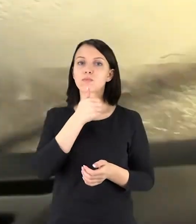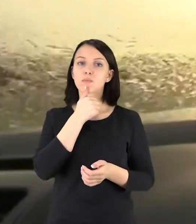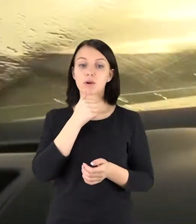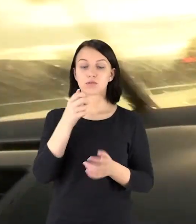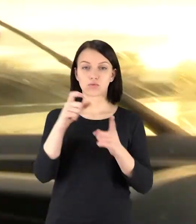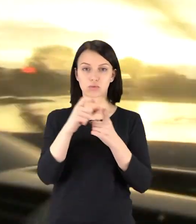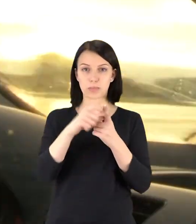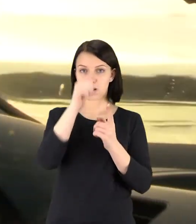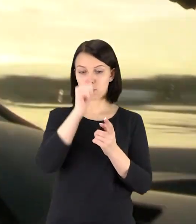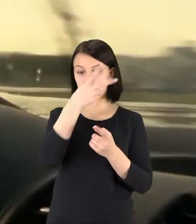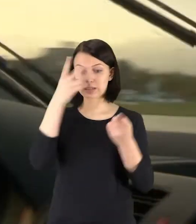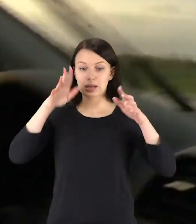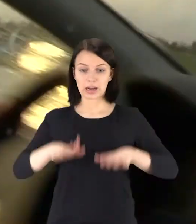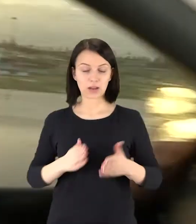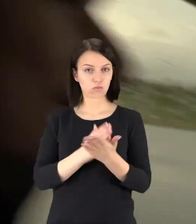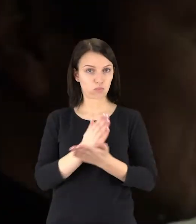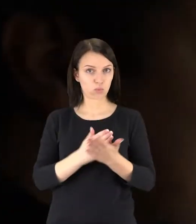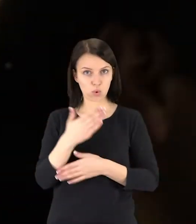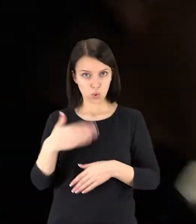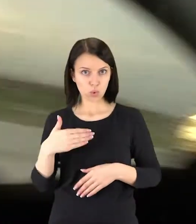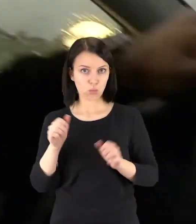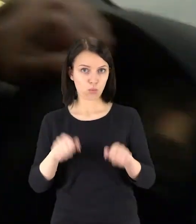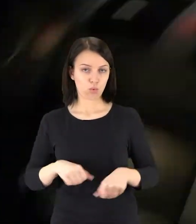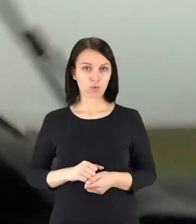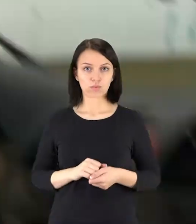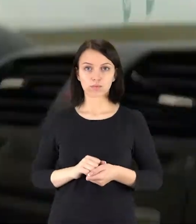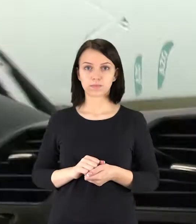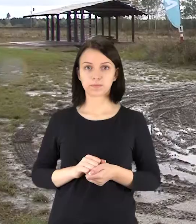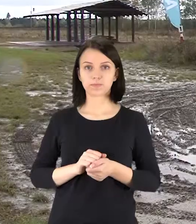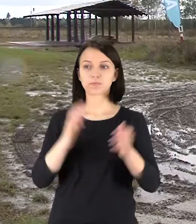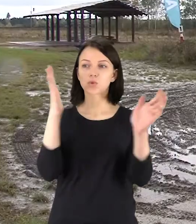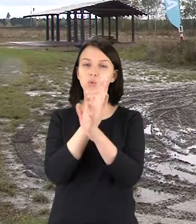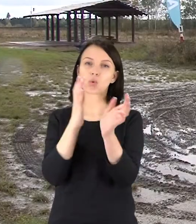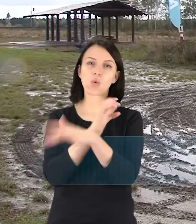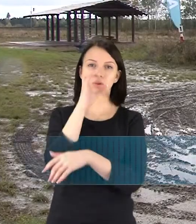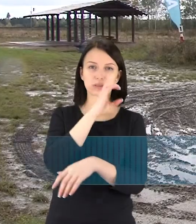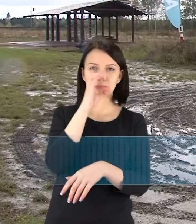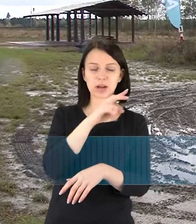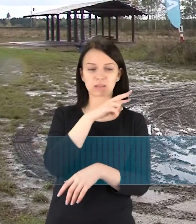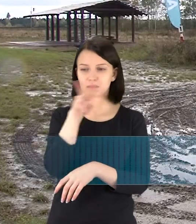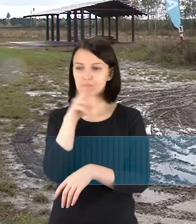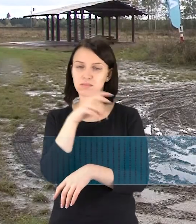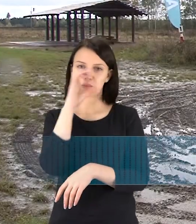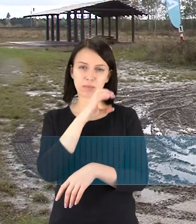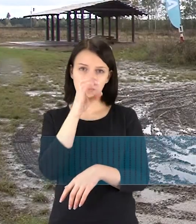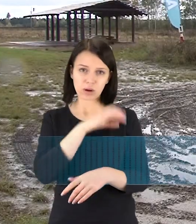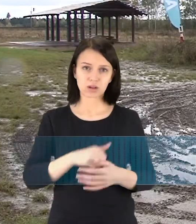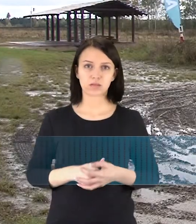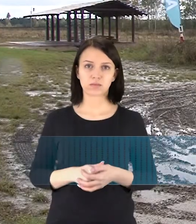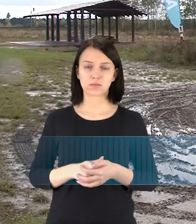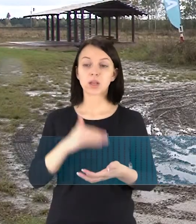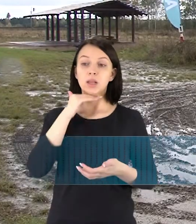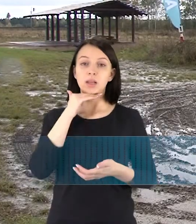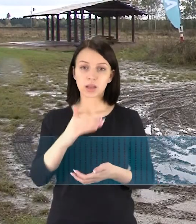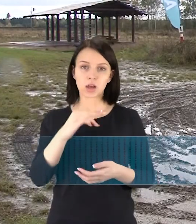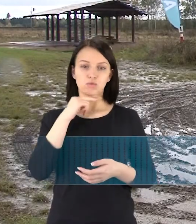Spalis Lietuvoje išmoko patirčių, kurios prilyksta dikumos lenktynių trasai. Oras ne koks, matomumas prastas. Tai kažkiek